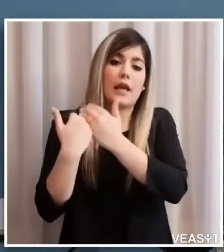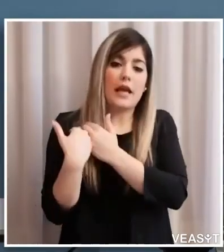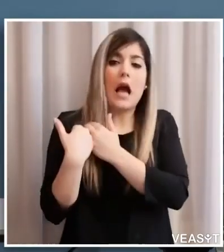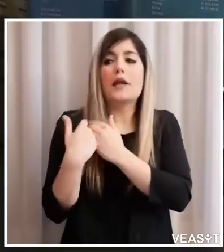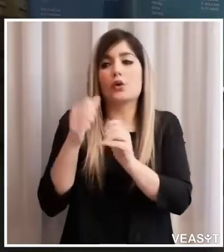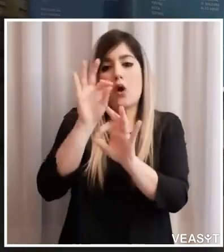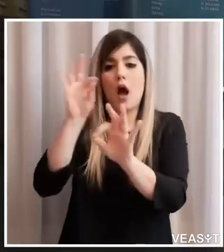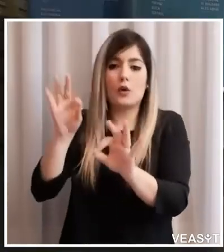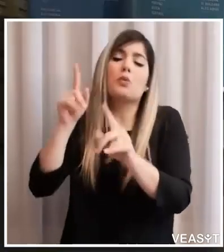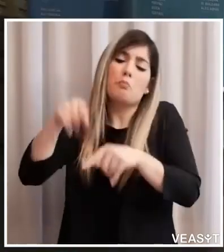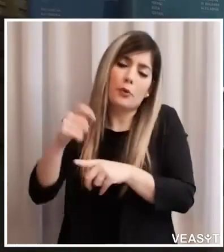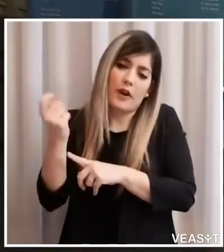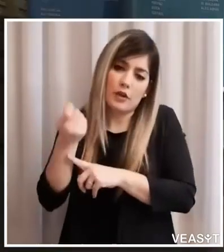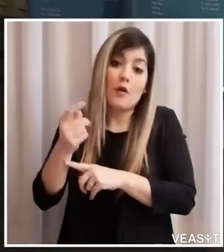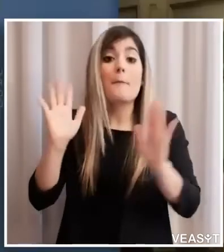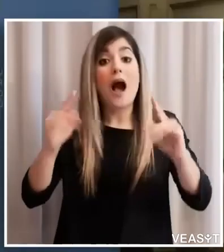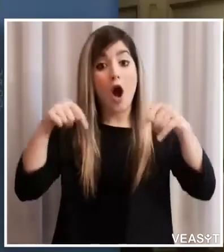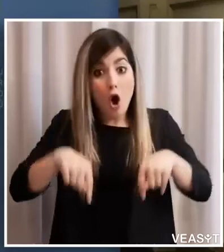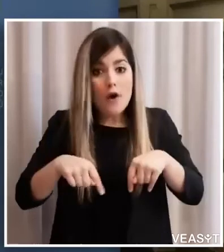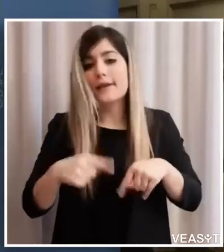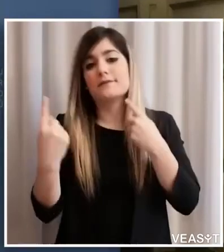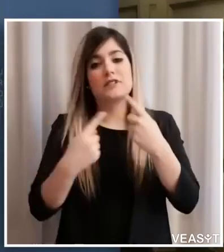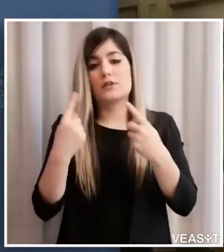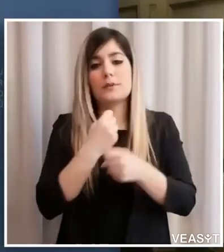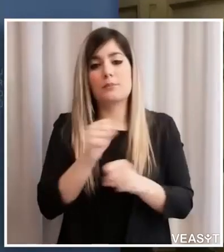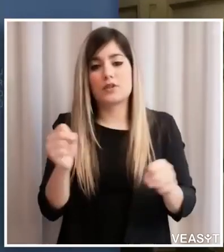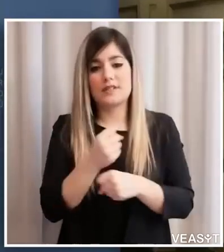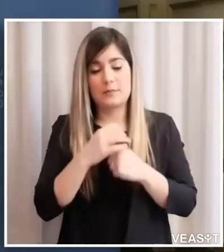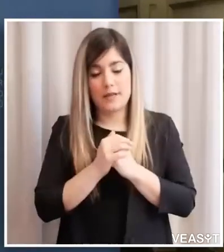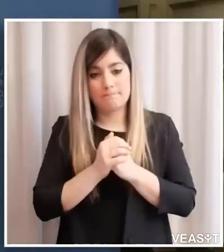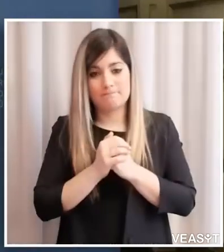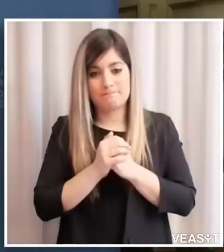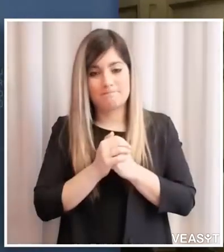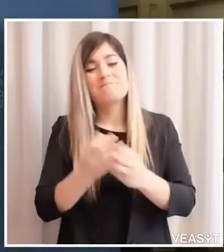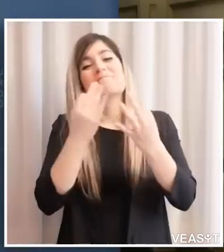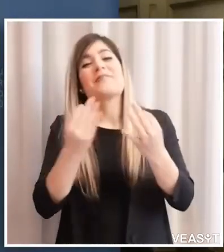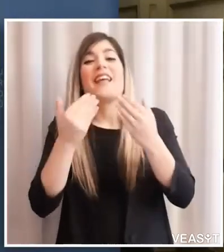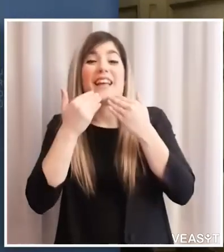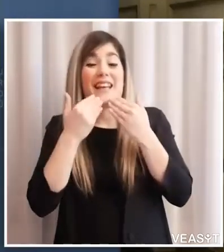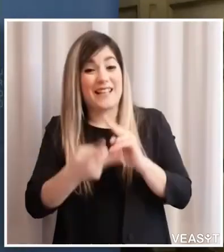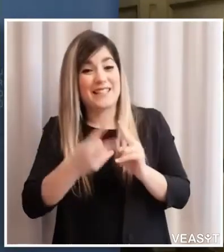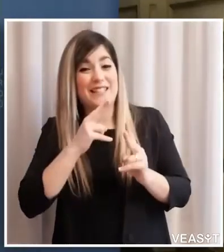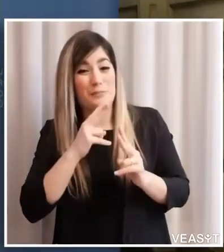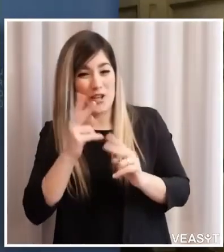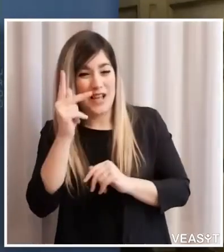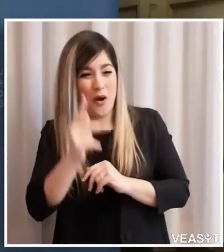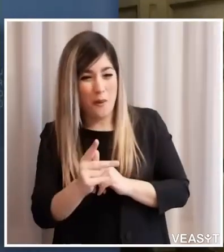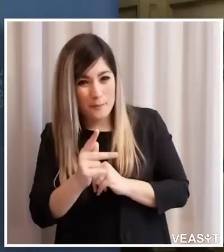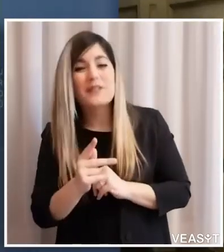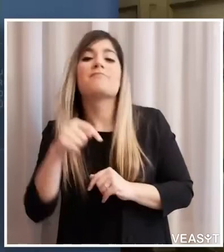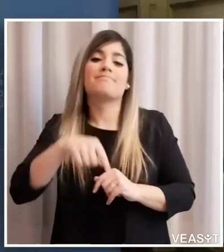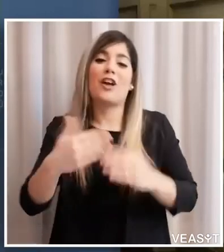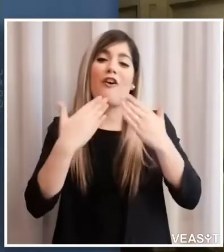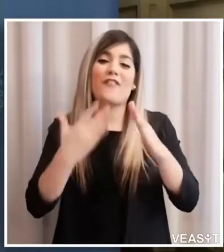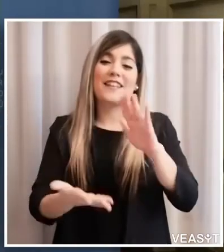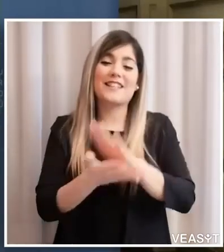situazione bene allora con questa risposta del presidente Compacer chiudiamo la conferenza stampo di Erna